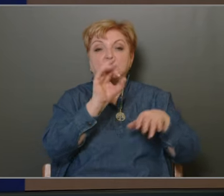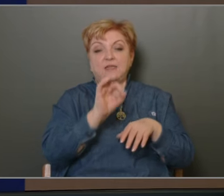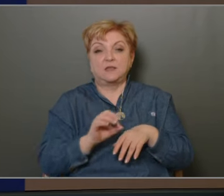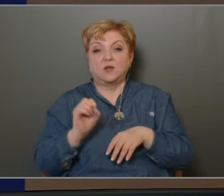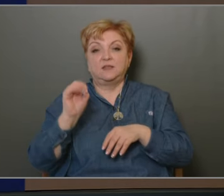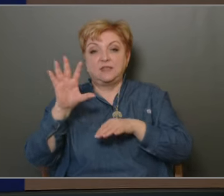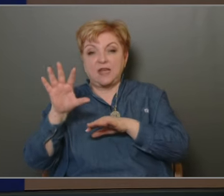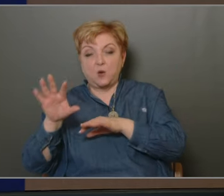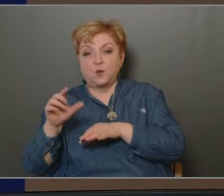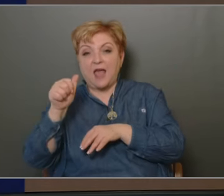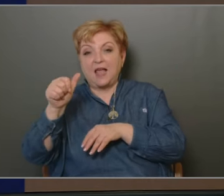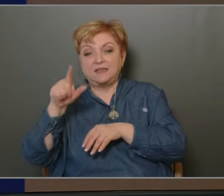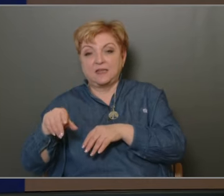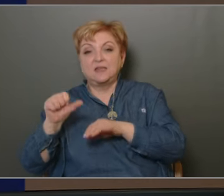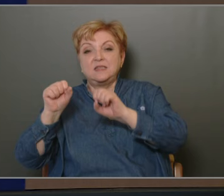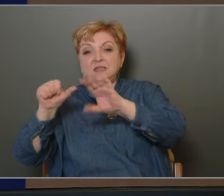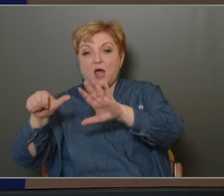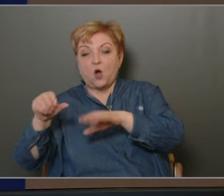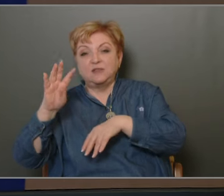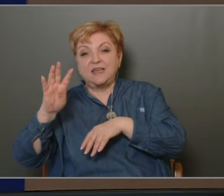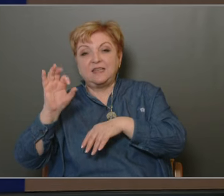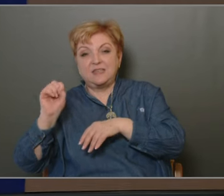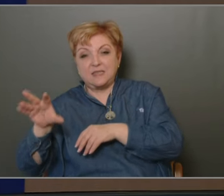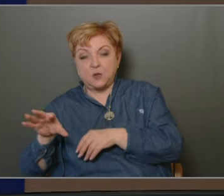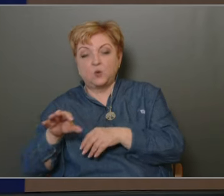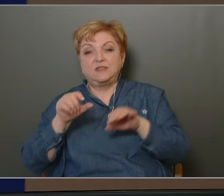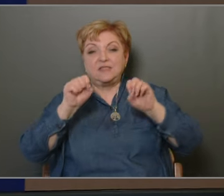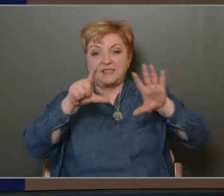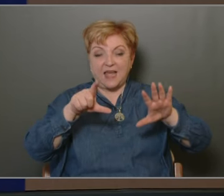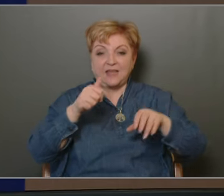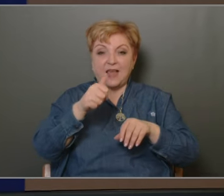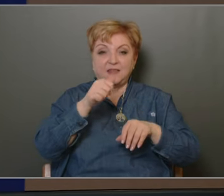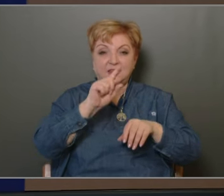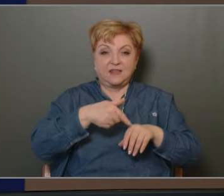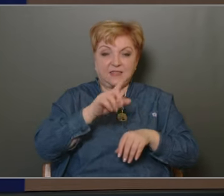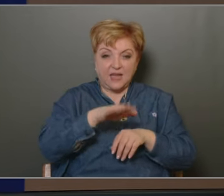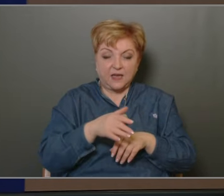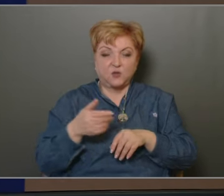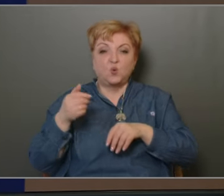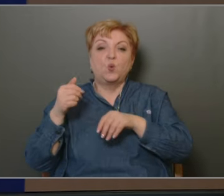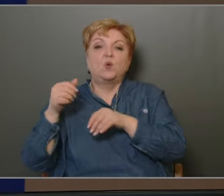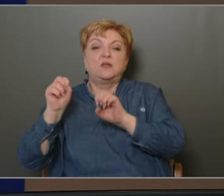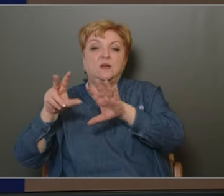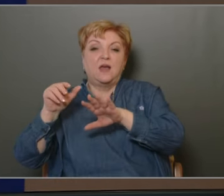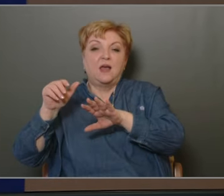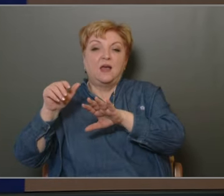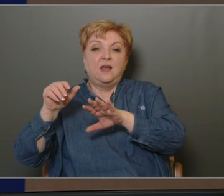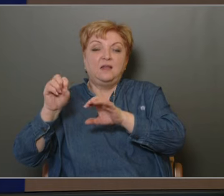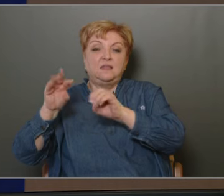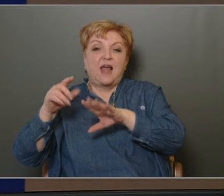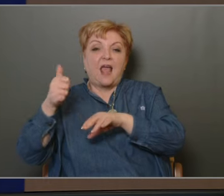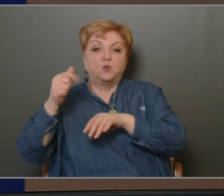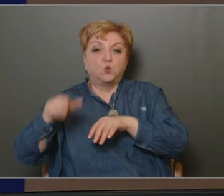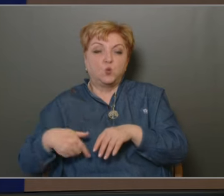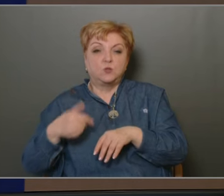2015-ben 1-12, 2016-ban 4-15, 2017-ben 1-12, 2018-ban 1-15, 2019-ben